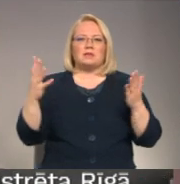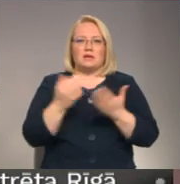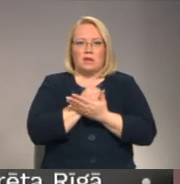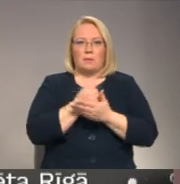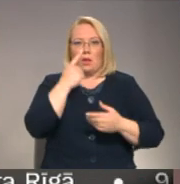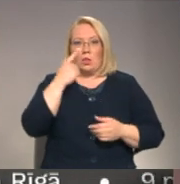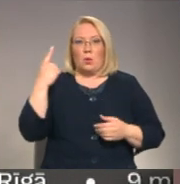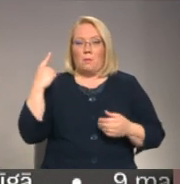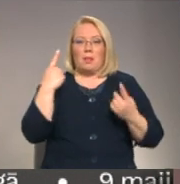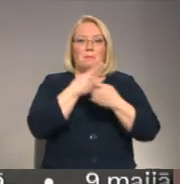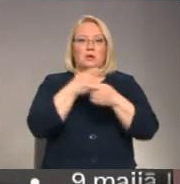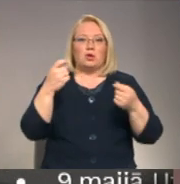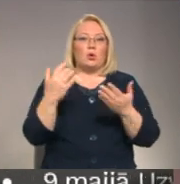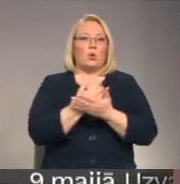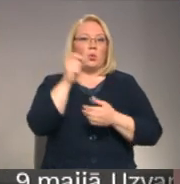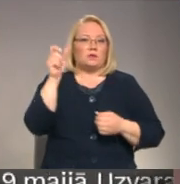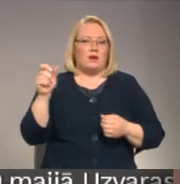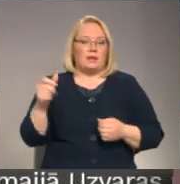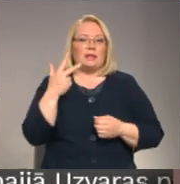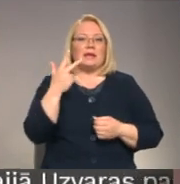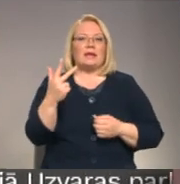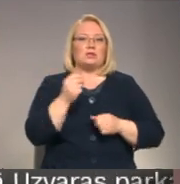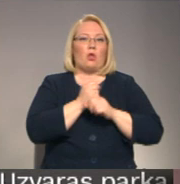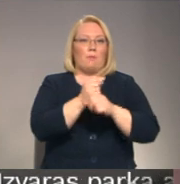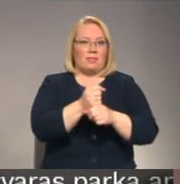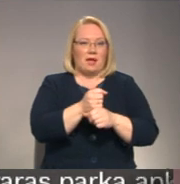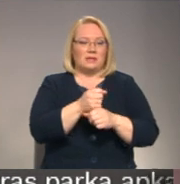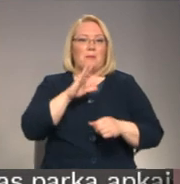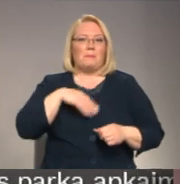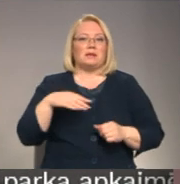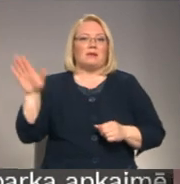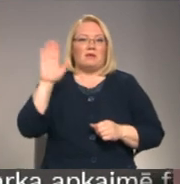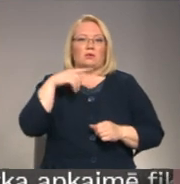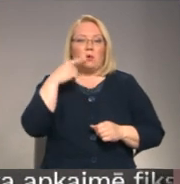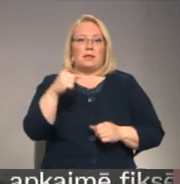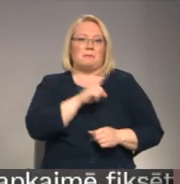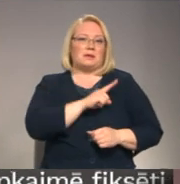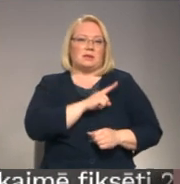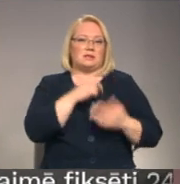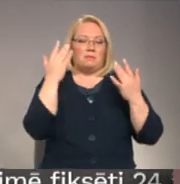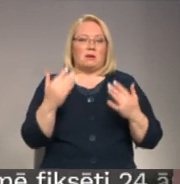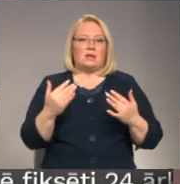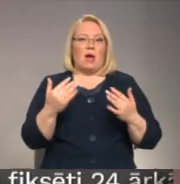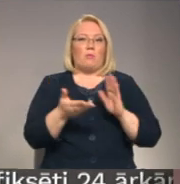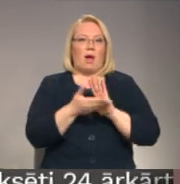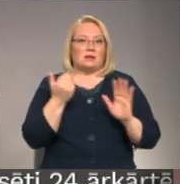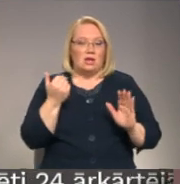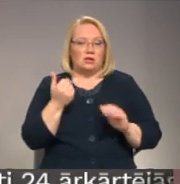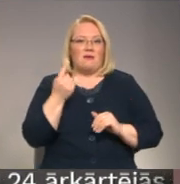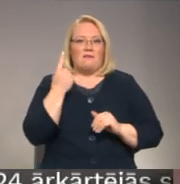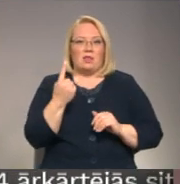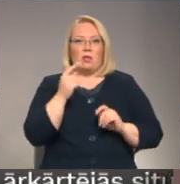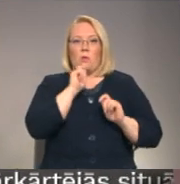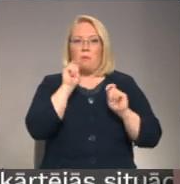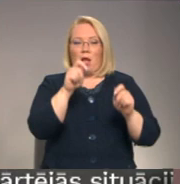sasniegumiem. Nu pat paziņoti uzvarētāja trijās nominācijās un pēc valstī noteikto piesardzības pasāku macāšanas viena no